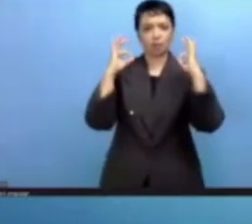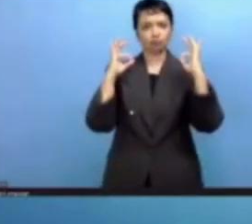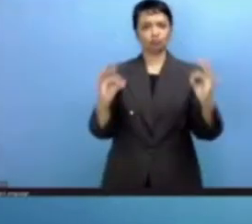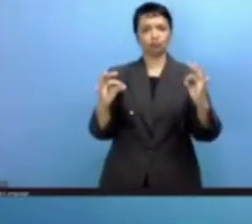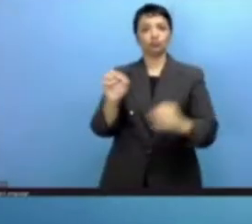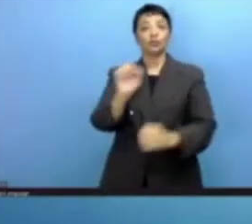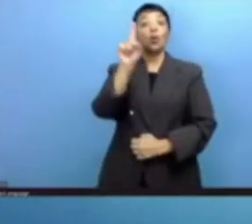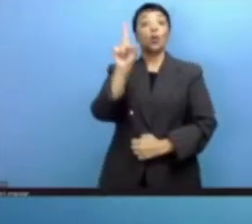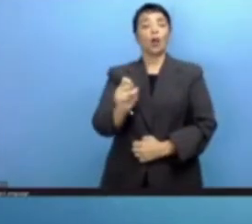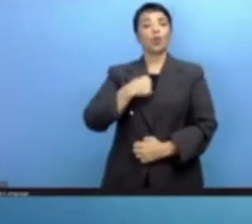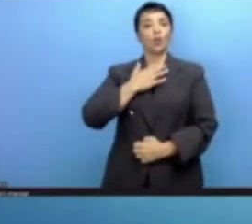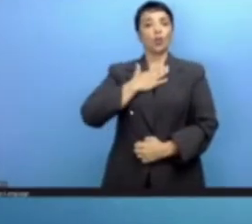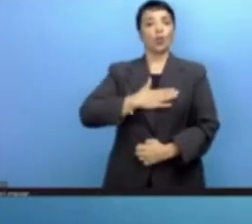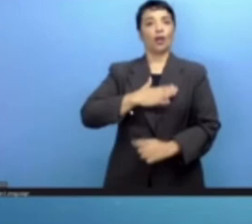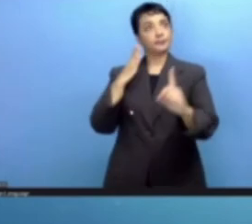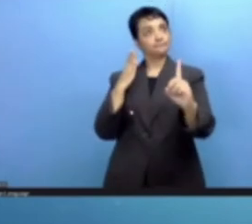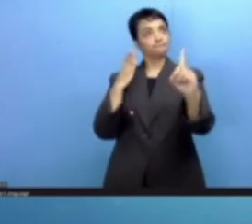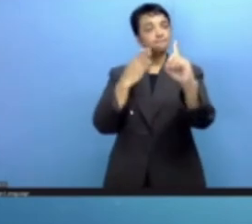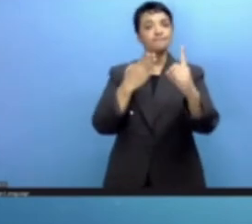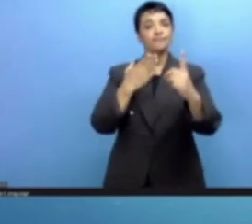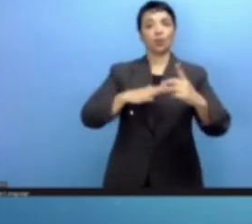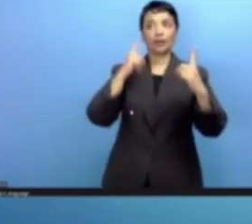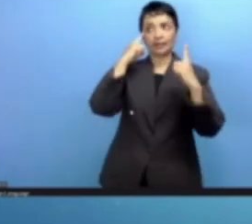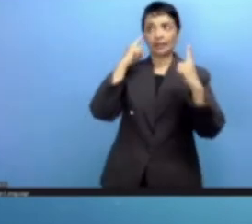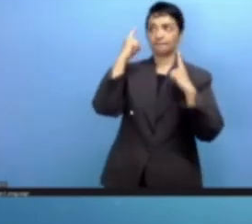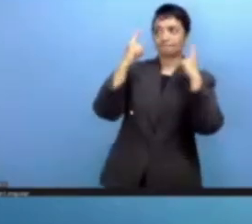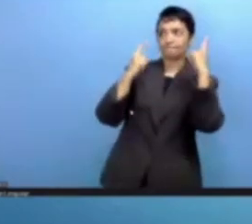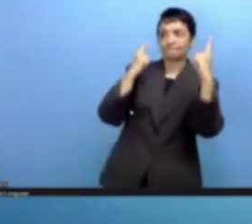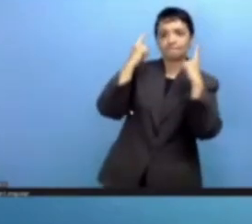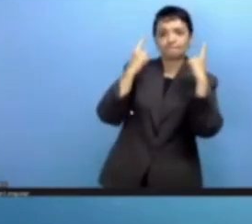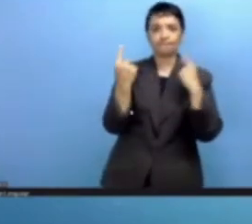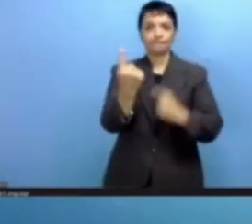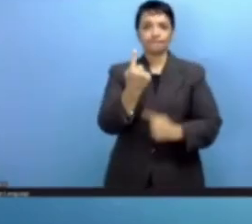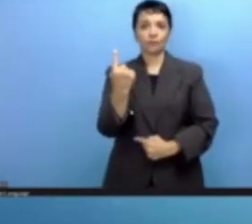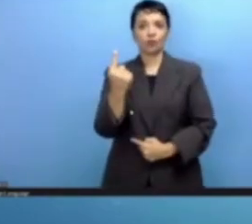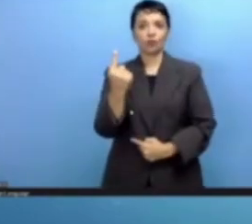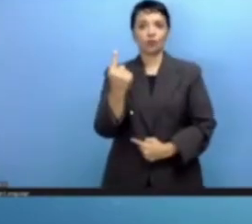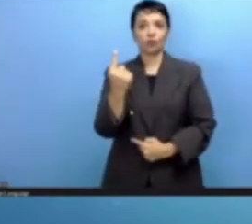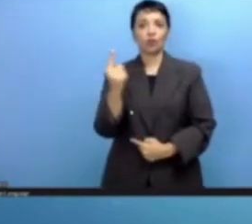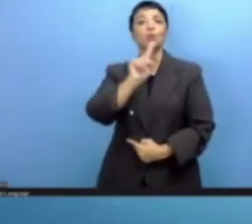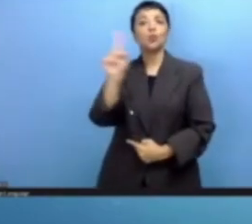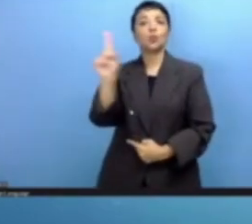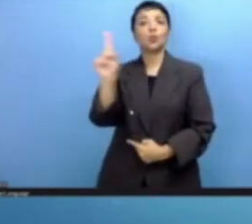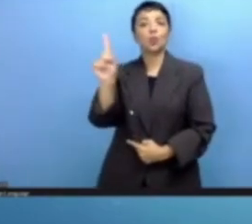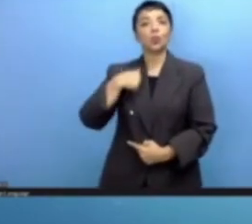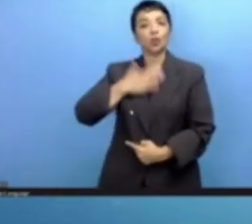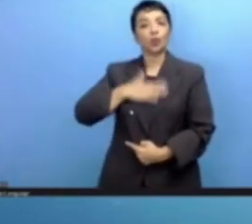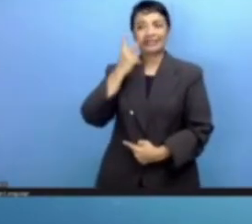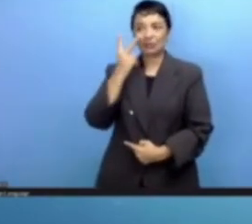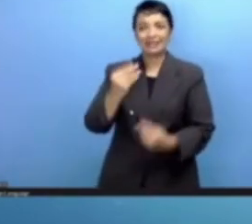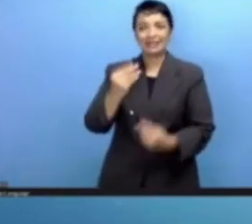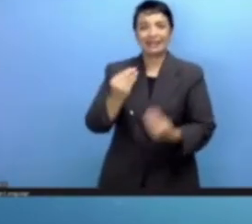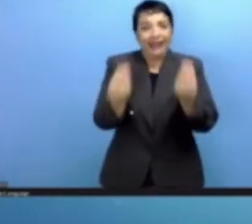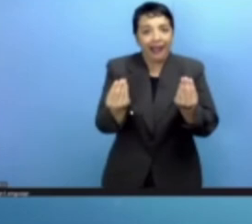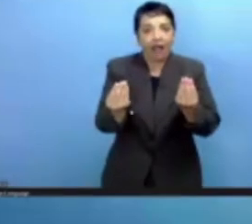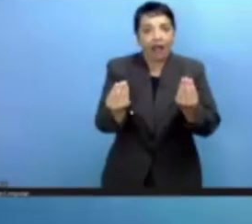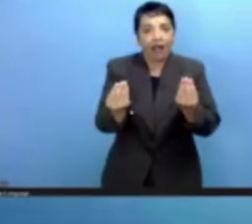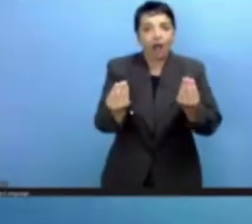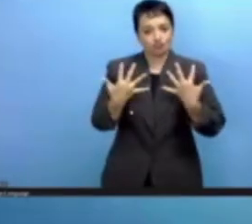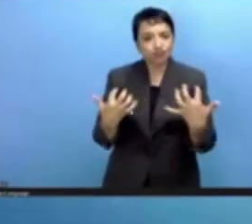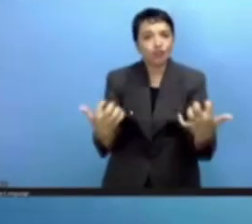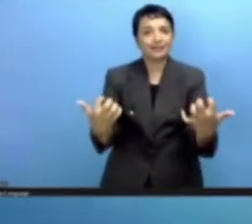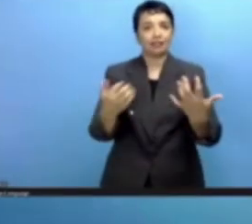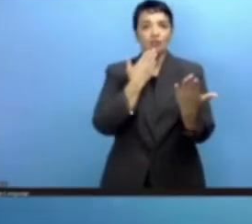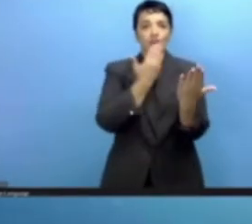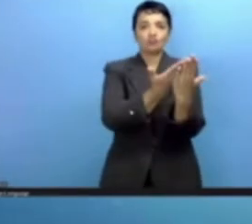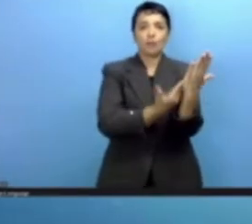لديه الصيد على مستوى المناقشات أن يركز حول الأفكار نحتاج إلى حلول